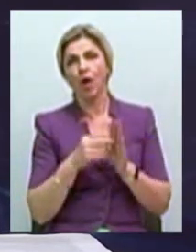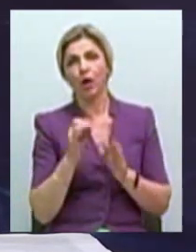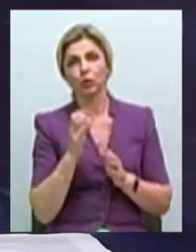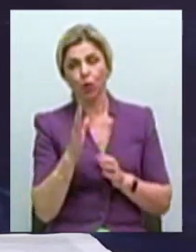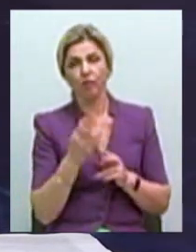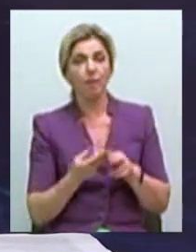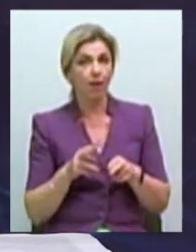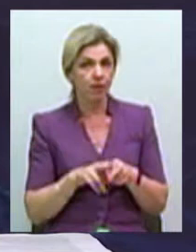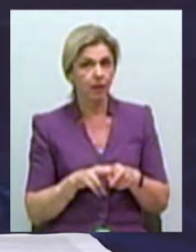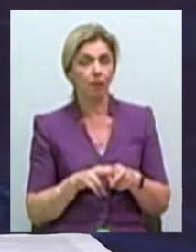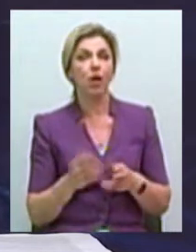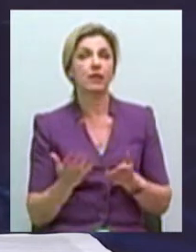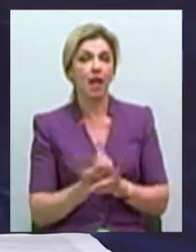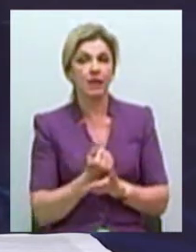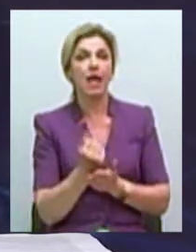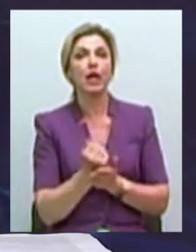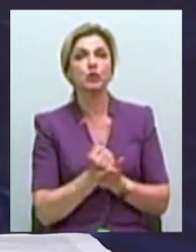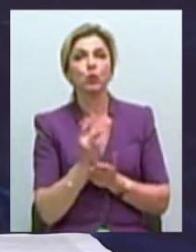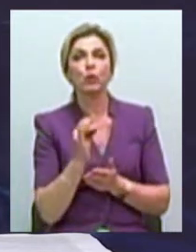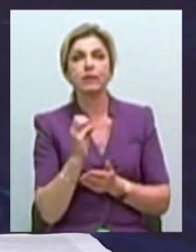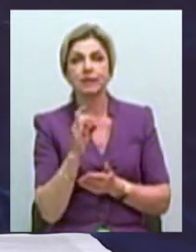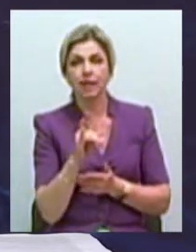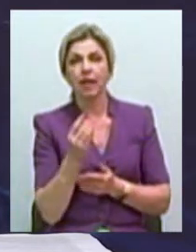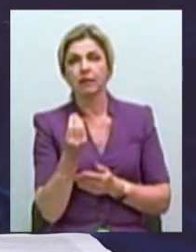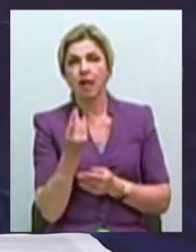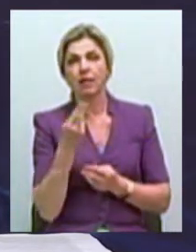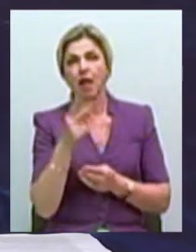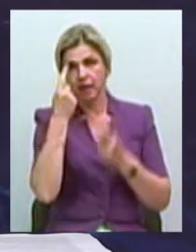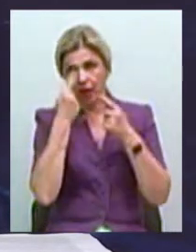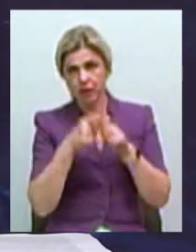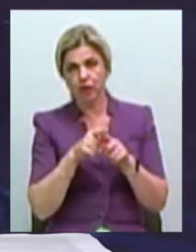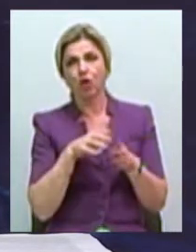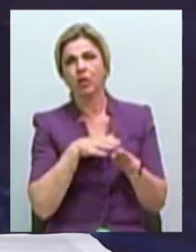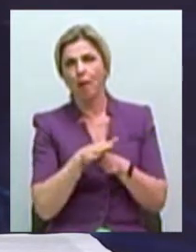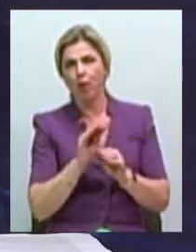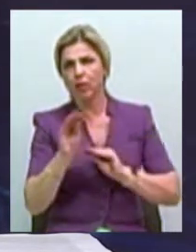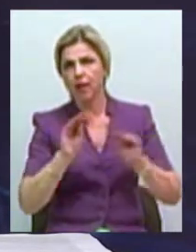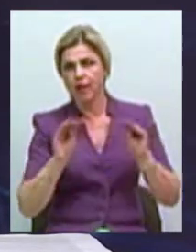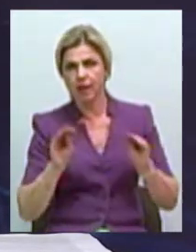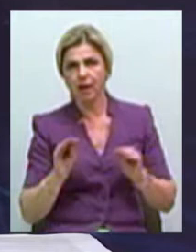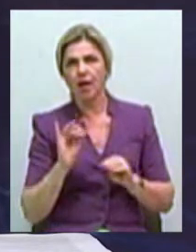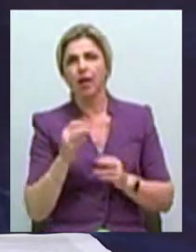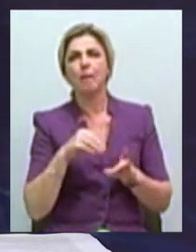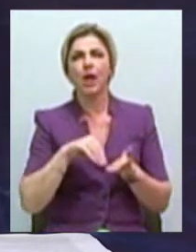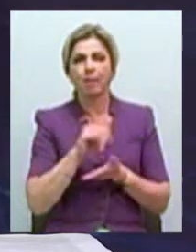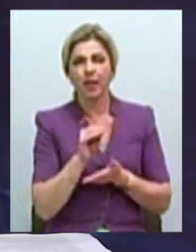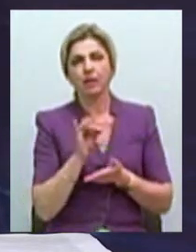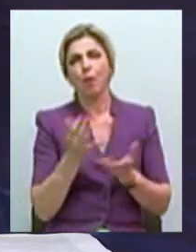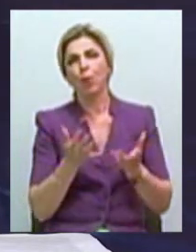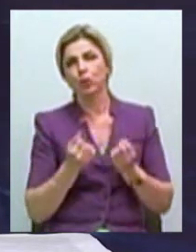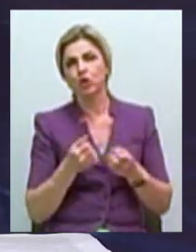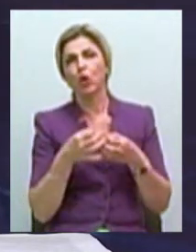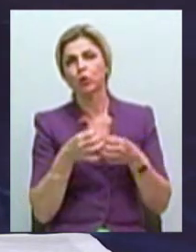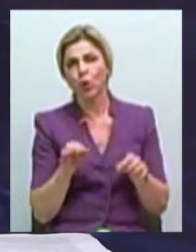Поэтому найти ресурсы для технического наполнения и для приобретения и получения